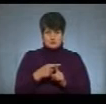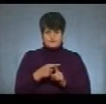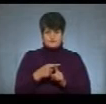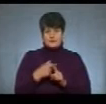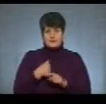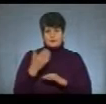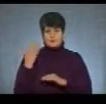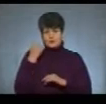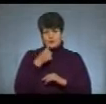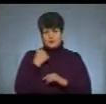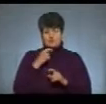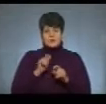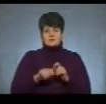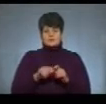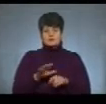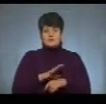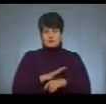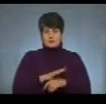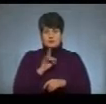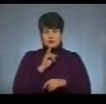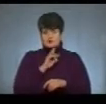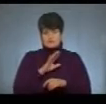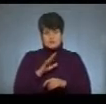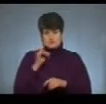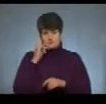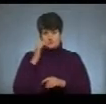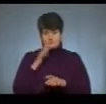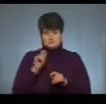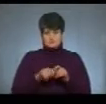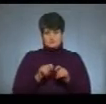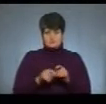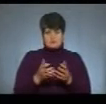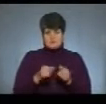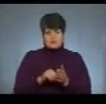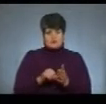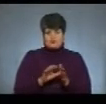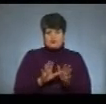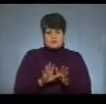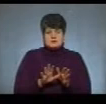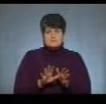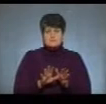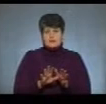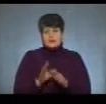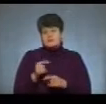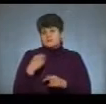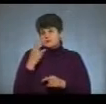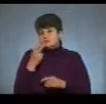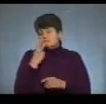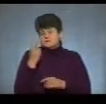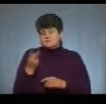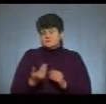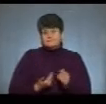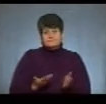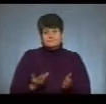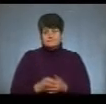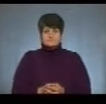Я минулого року атестувалася, тому поки що не збираюся приймати участь в сертифікації, а там як життя покаже, як буде.